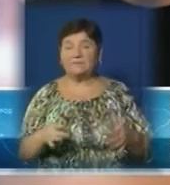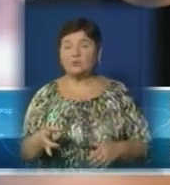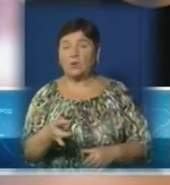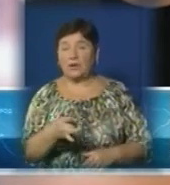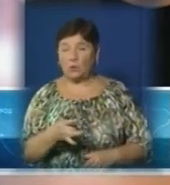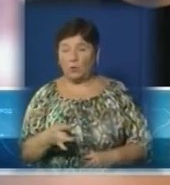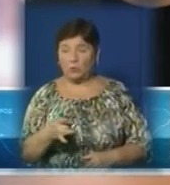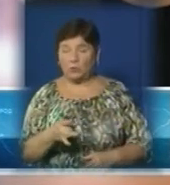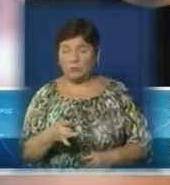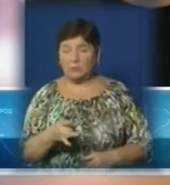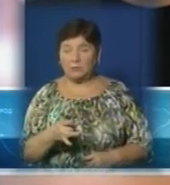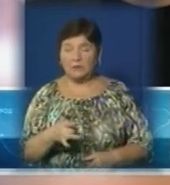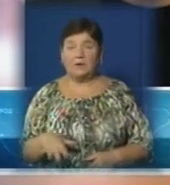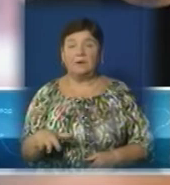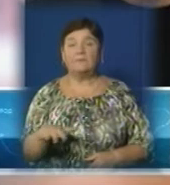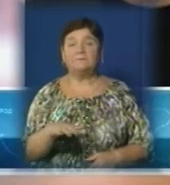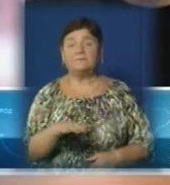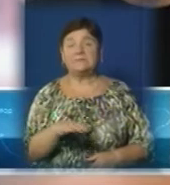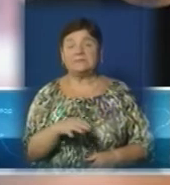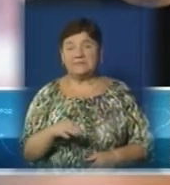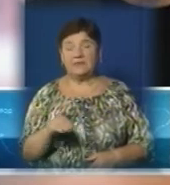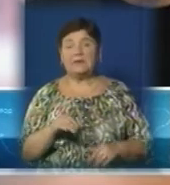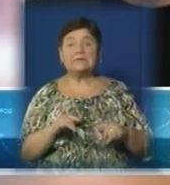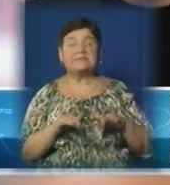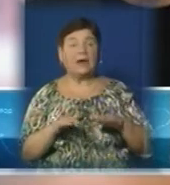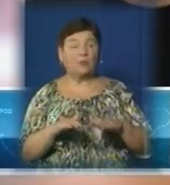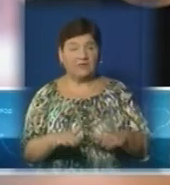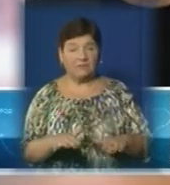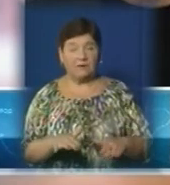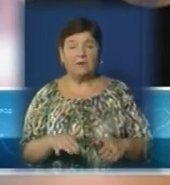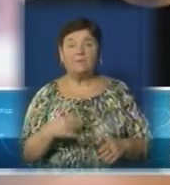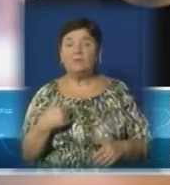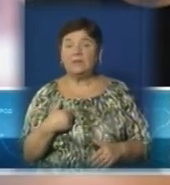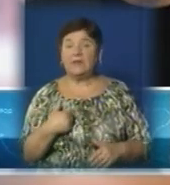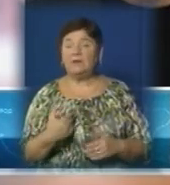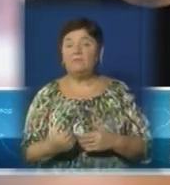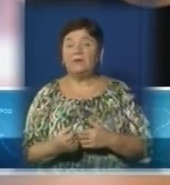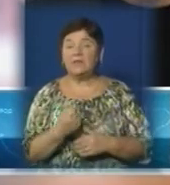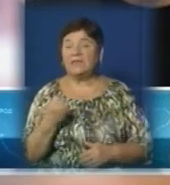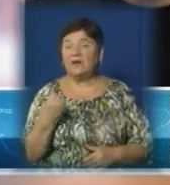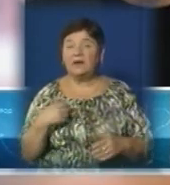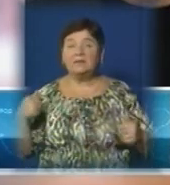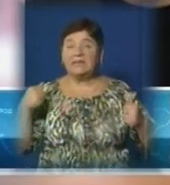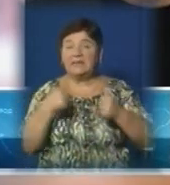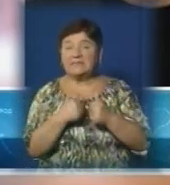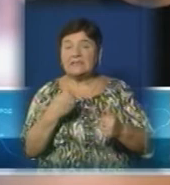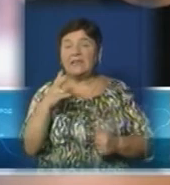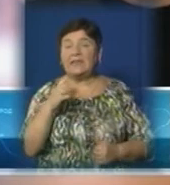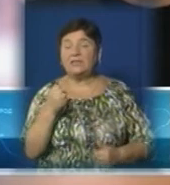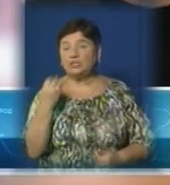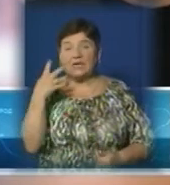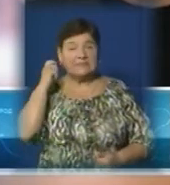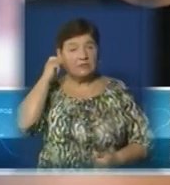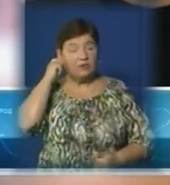не вжив всіх відповідних безпечних заходів і скоюв на їх на 14-річного хлопця. Швидка